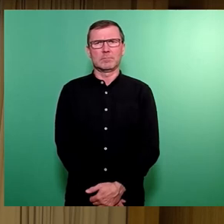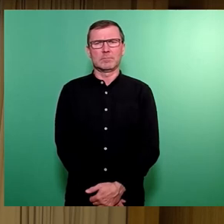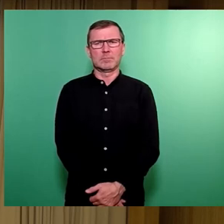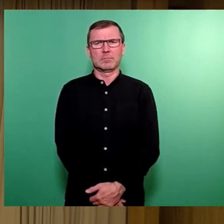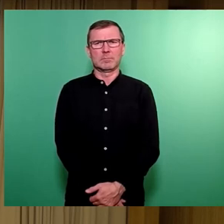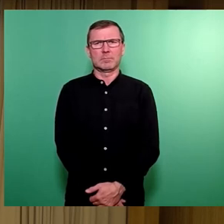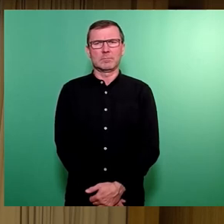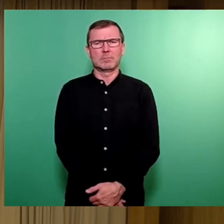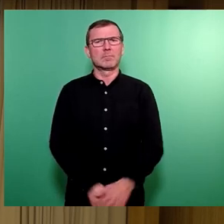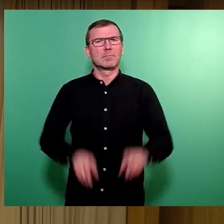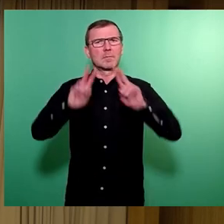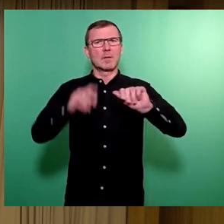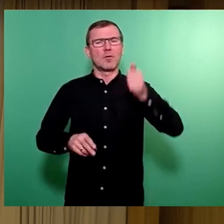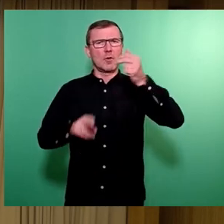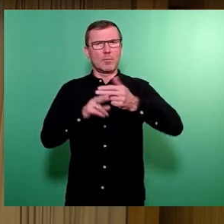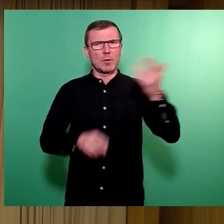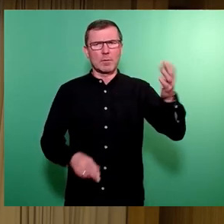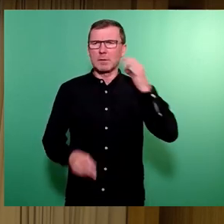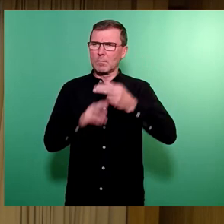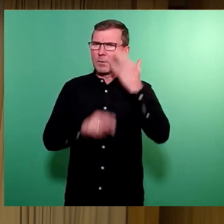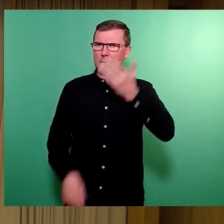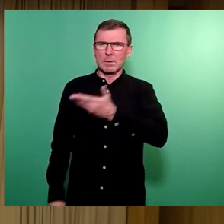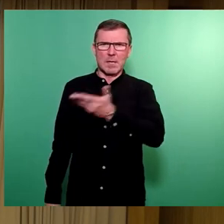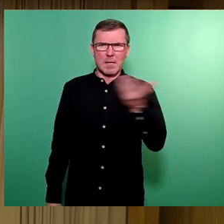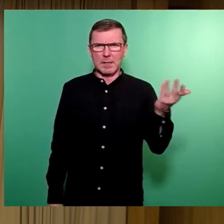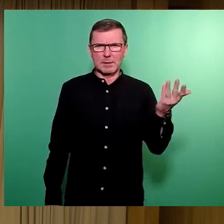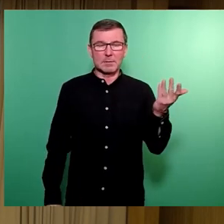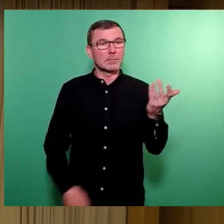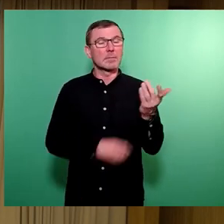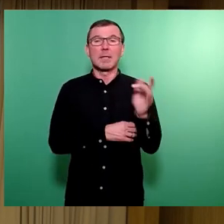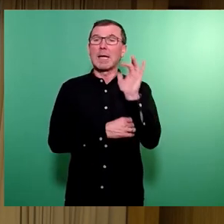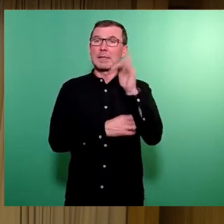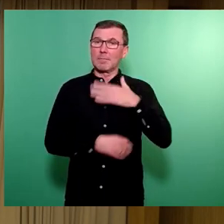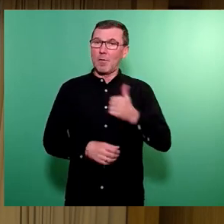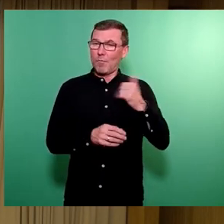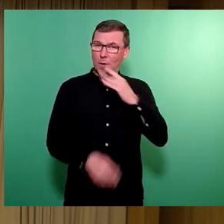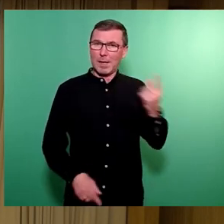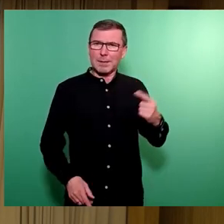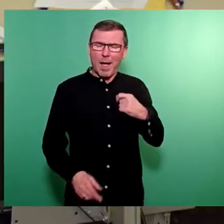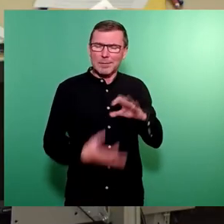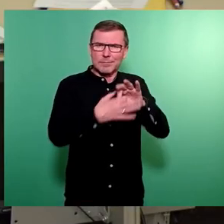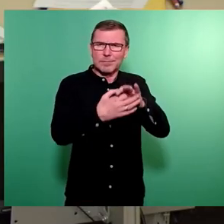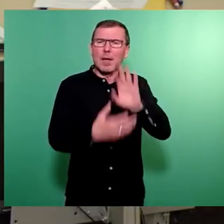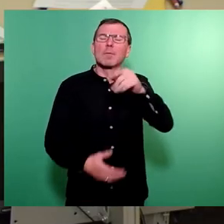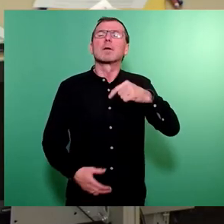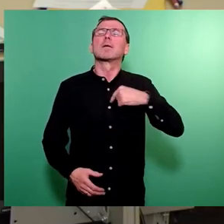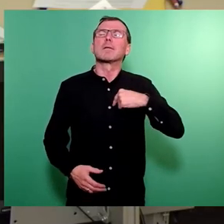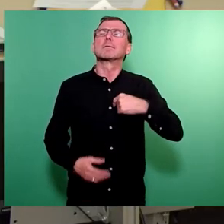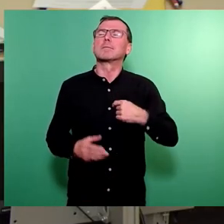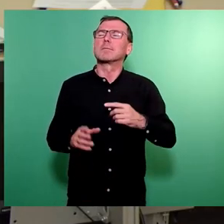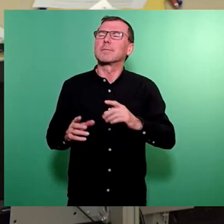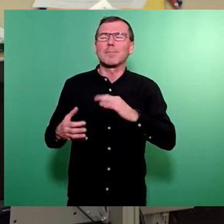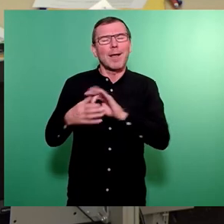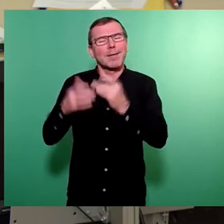Sehr geehrter Herr Oberbürgermeister, meine Damen und Herren, ich kann mich weitgehend der Kritik meines Vorredners anschließen. Aber es geht ja jetzt um unseren eigenen